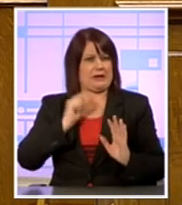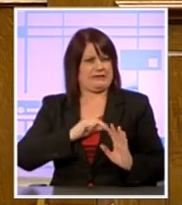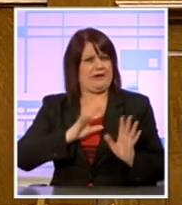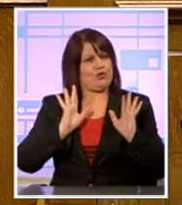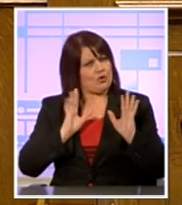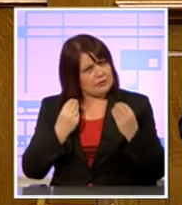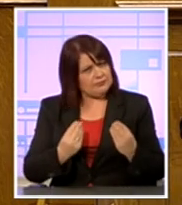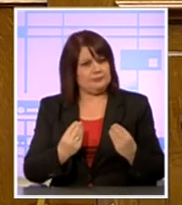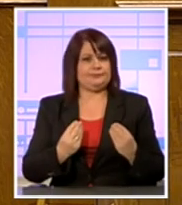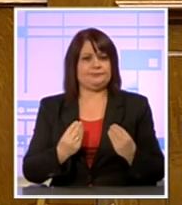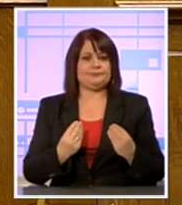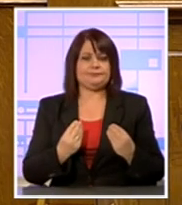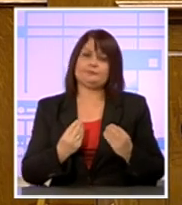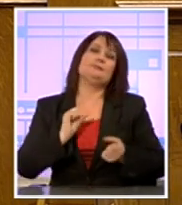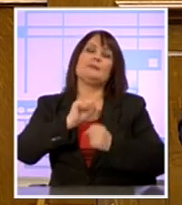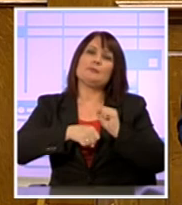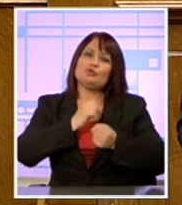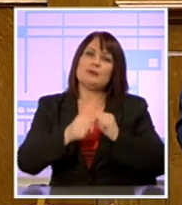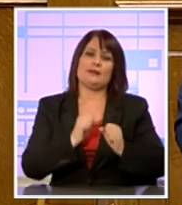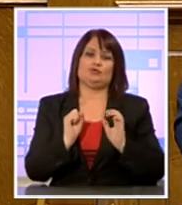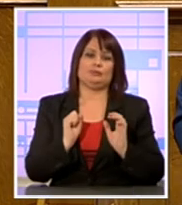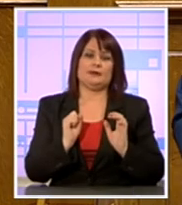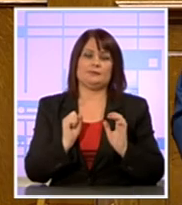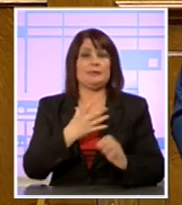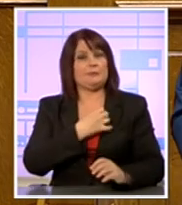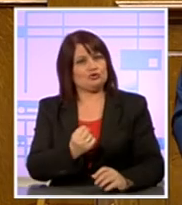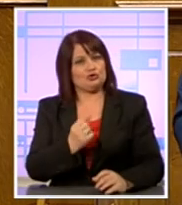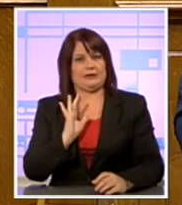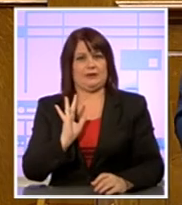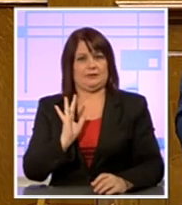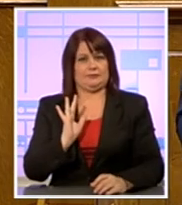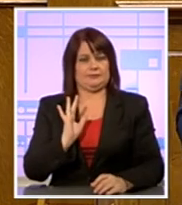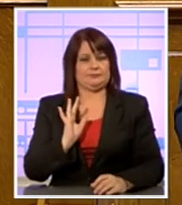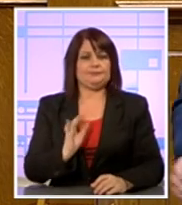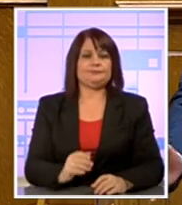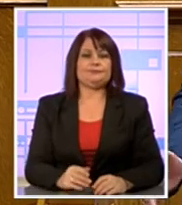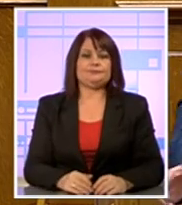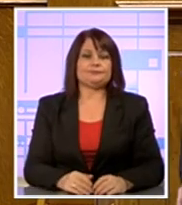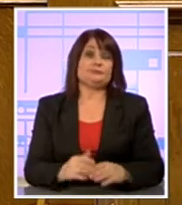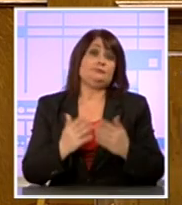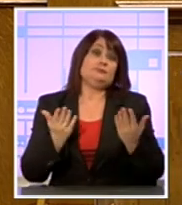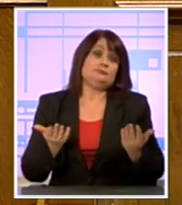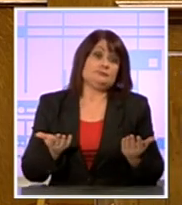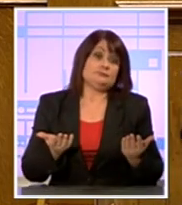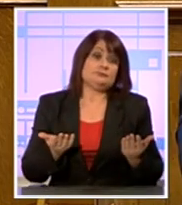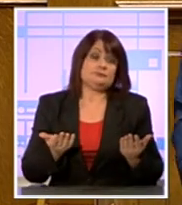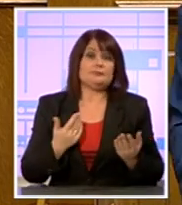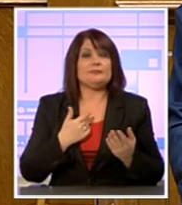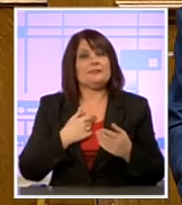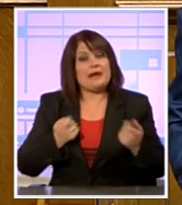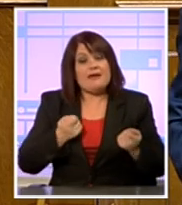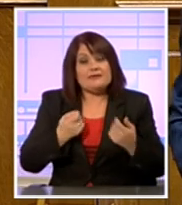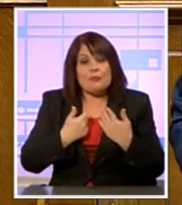Πάνω σε μια βάση που θα δημιουργήσει εμπιστοσύνη. Και αν αγαπητοί συνάδελφοι με τις πράξεις μου